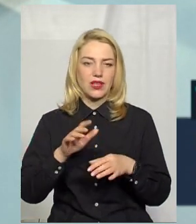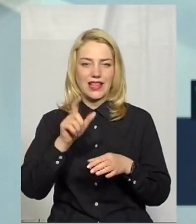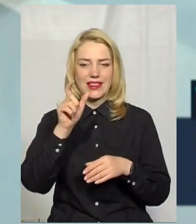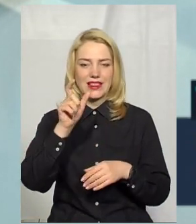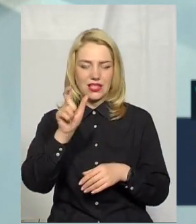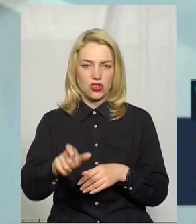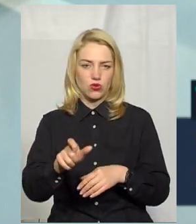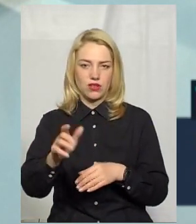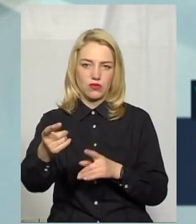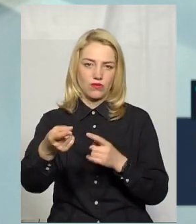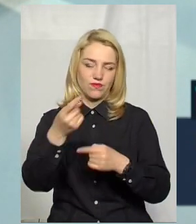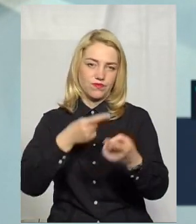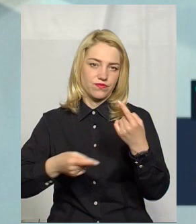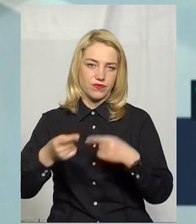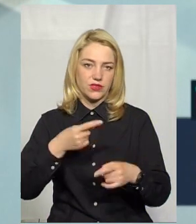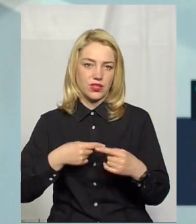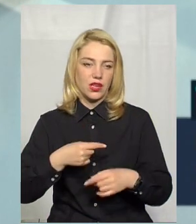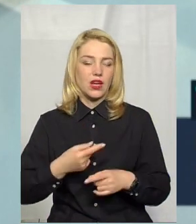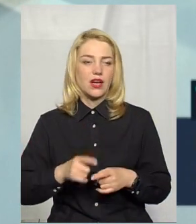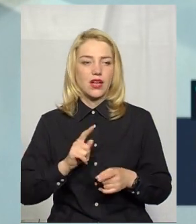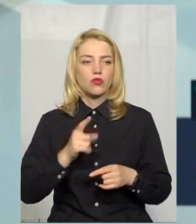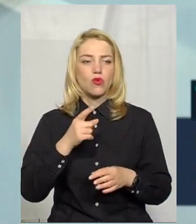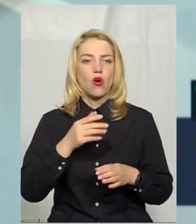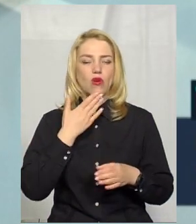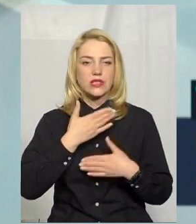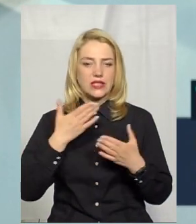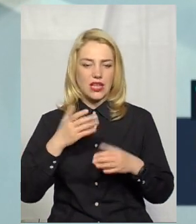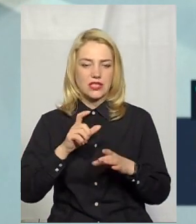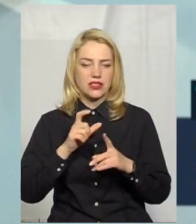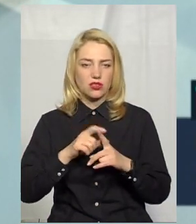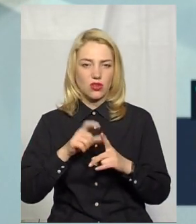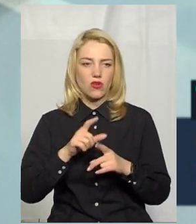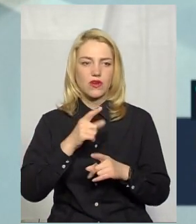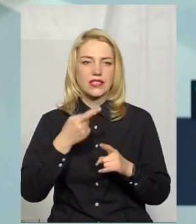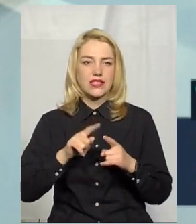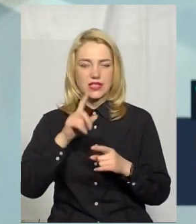відкликали Тому що, до речі, останнє слово в цій процедурі саме за партією, партія відкликає